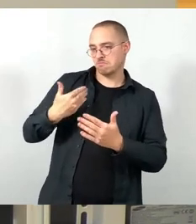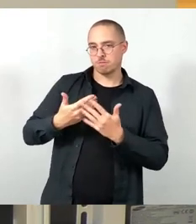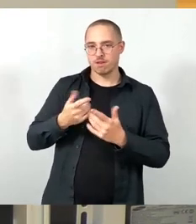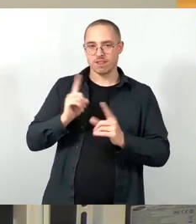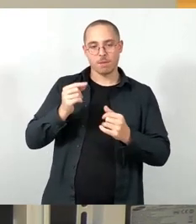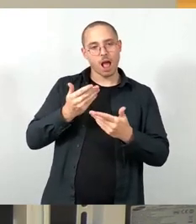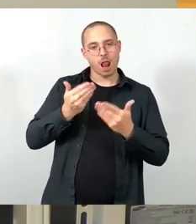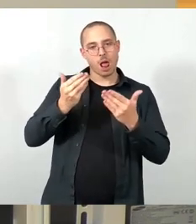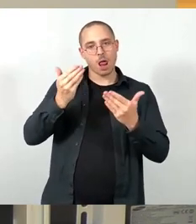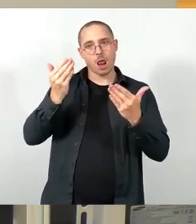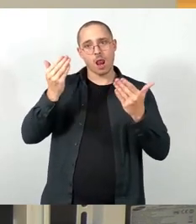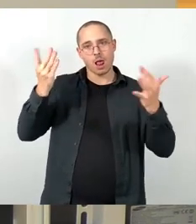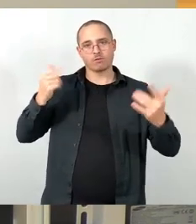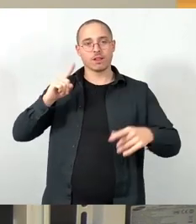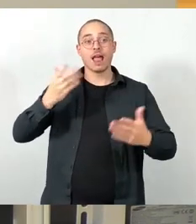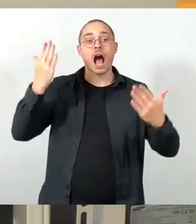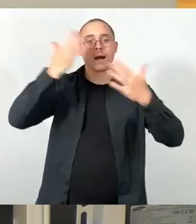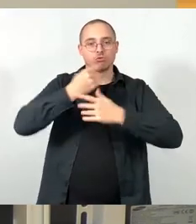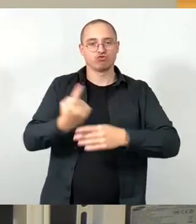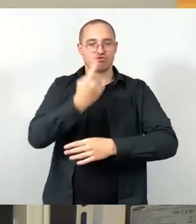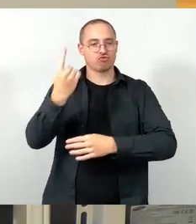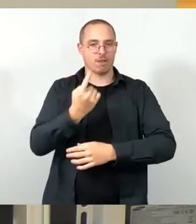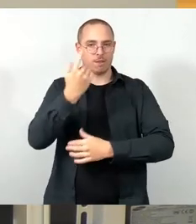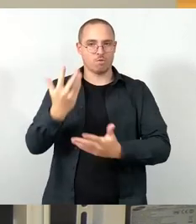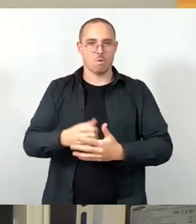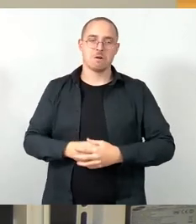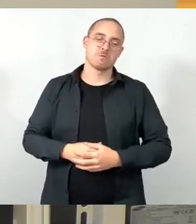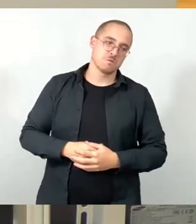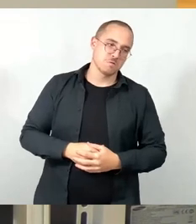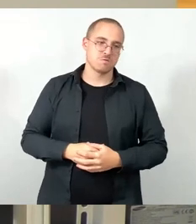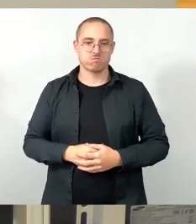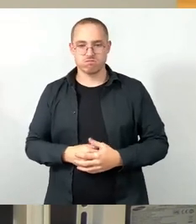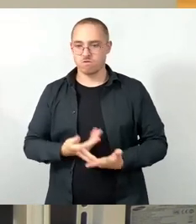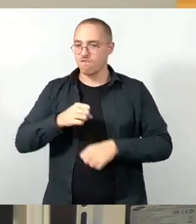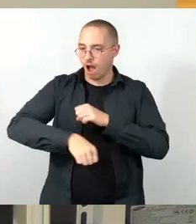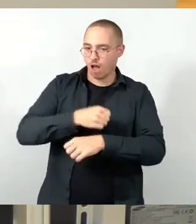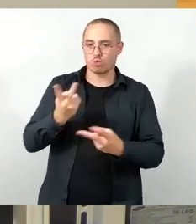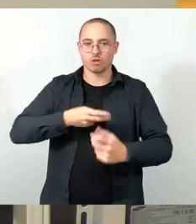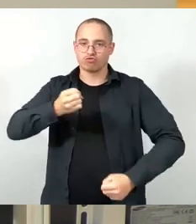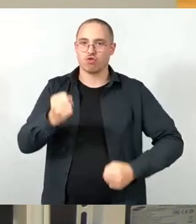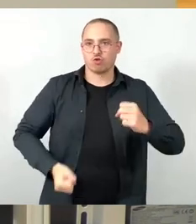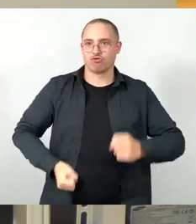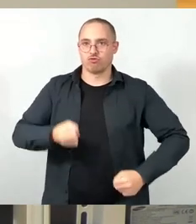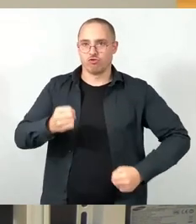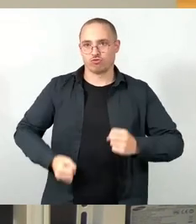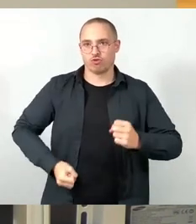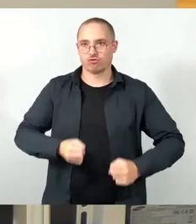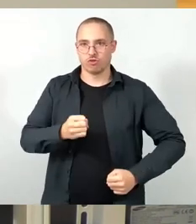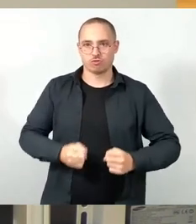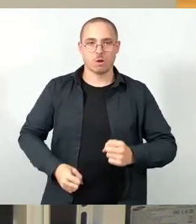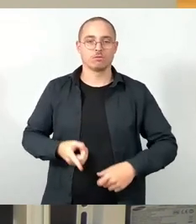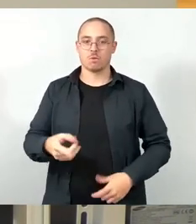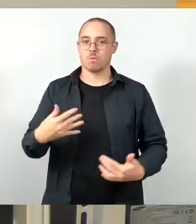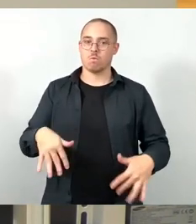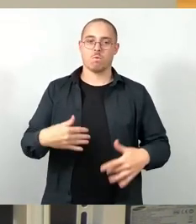unterwegs ist, noch von Arbeit kommt oder mit dem Rad langfährt oder joggt, dann wird das richtig kritisch. Gerade in dem Gebiet, wenn man vom Blauen